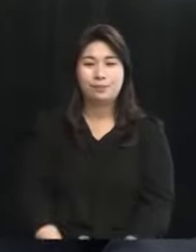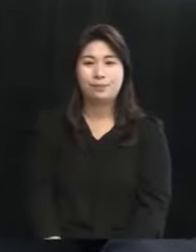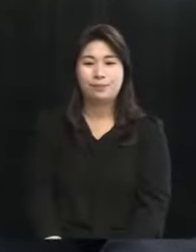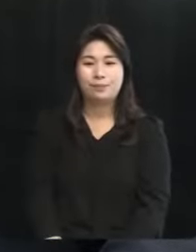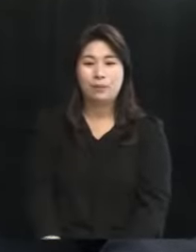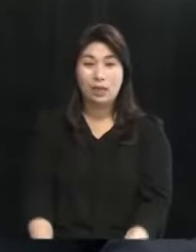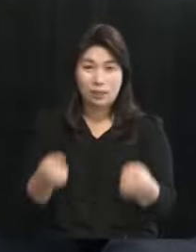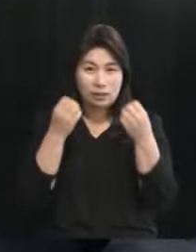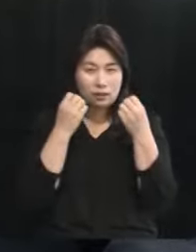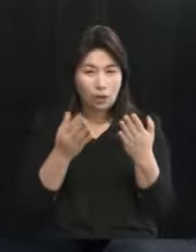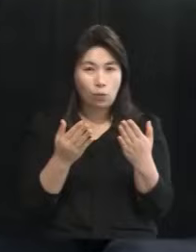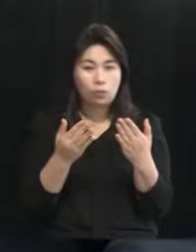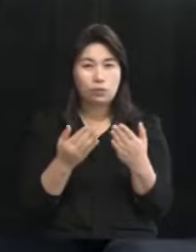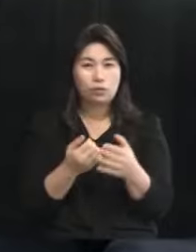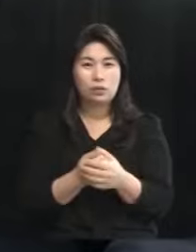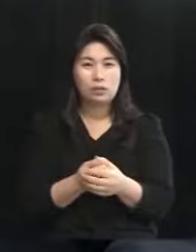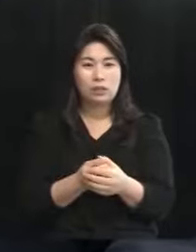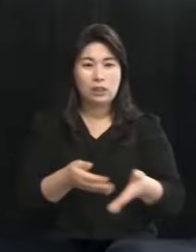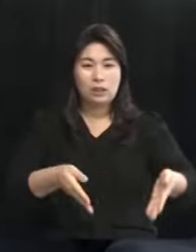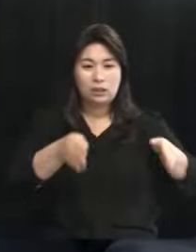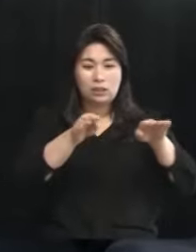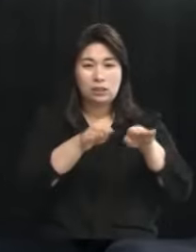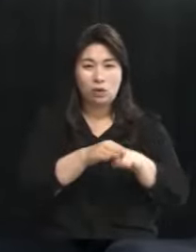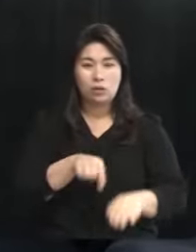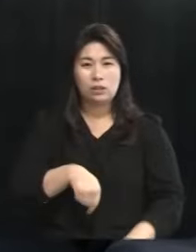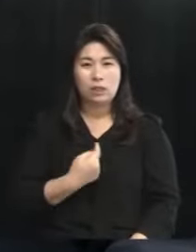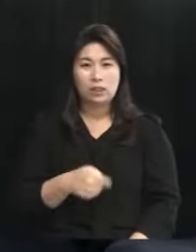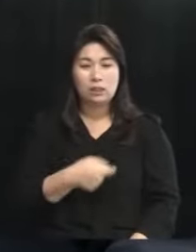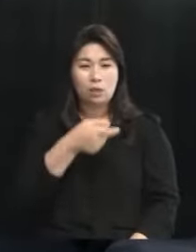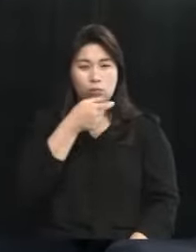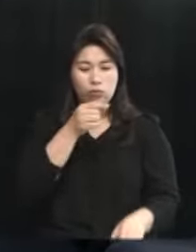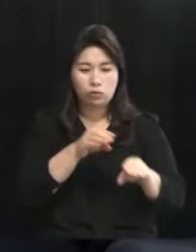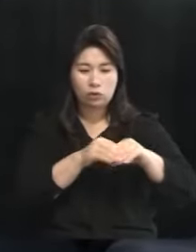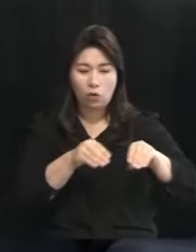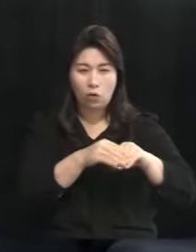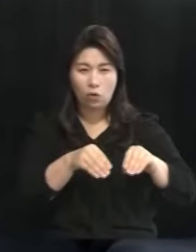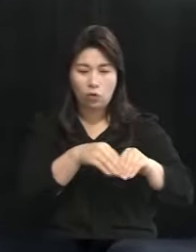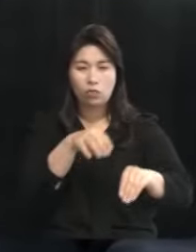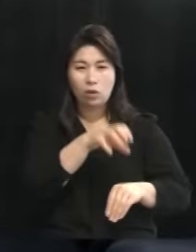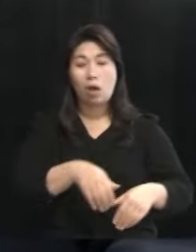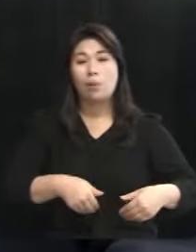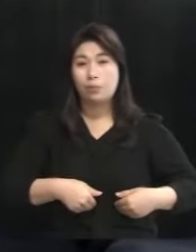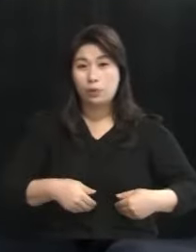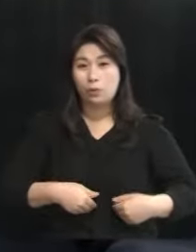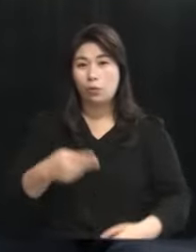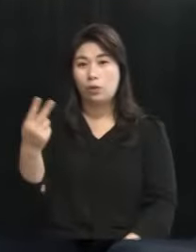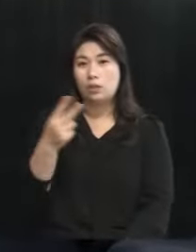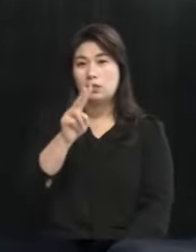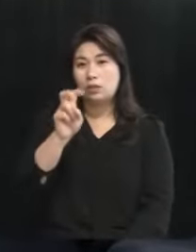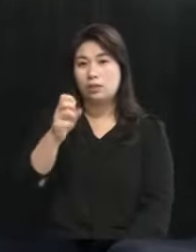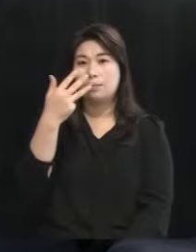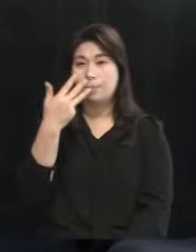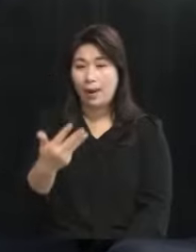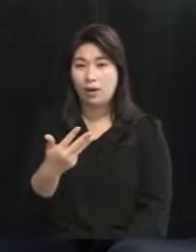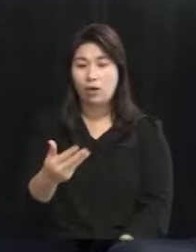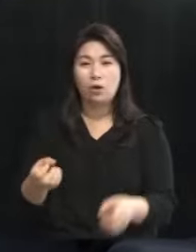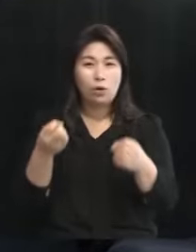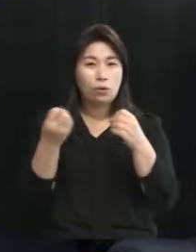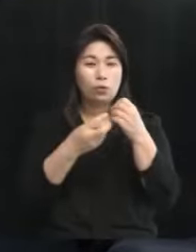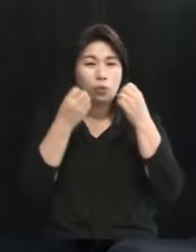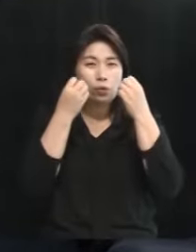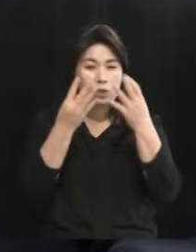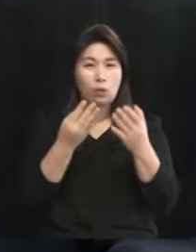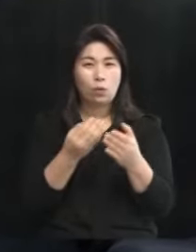새로운 시설들은 자체 오폐수 처리를 해야 되는 거고요 10초나 맞습니다 그리고 2028년에 또 제주시에